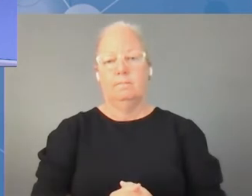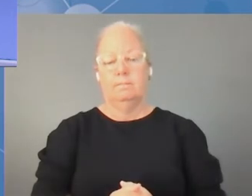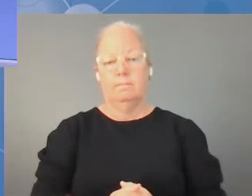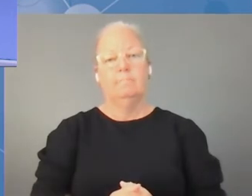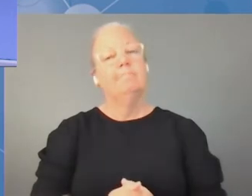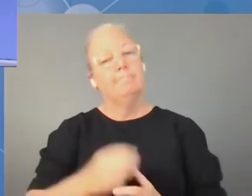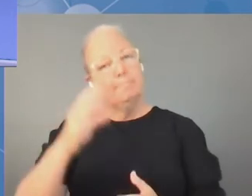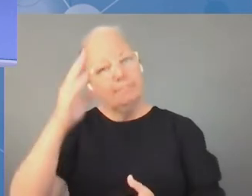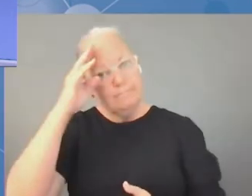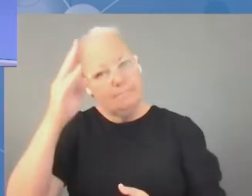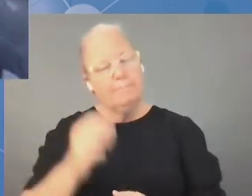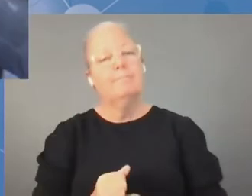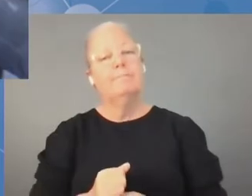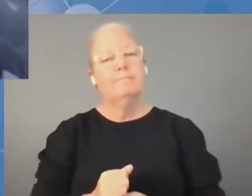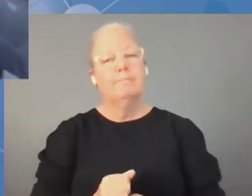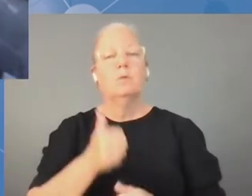Dzień dobry,